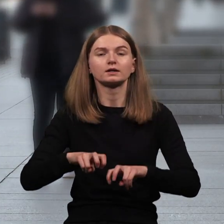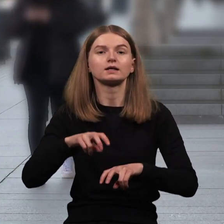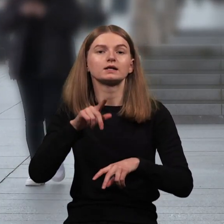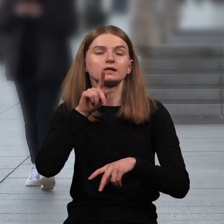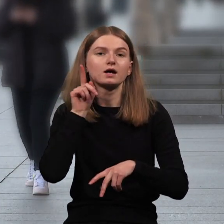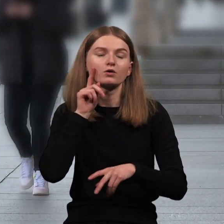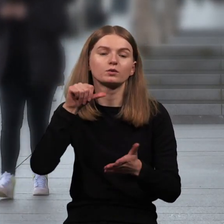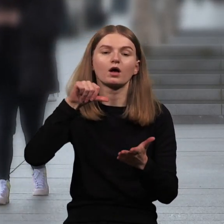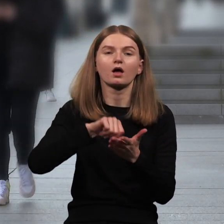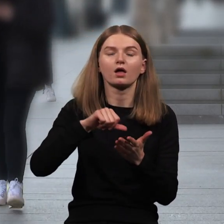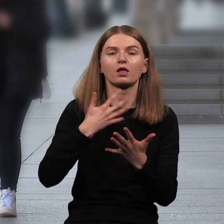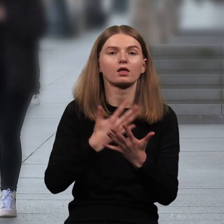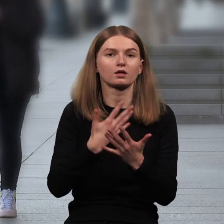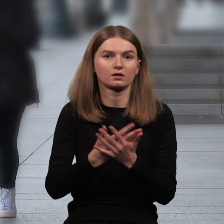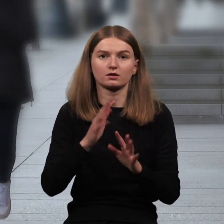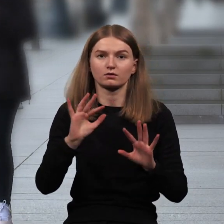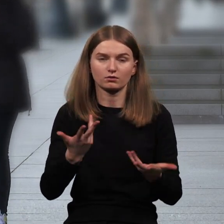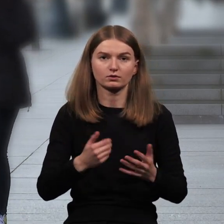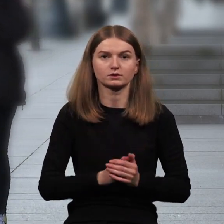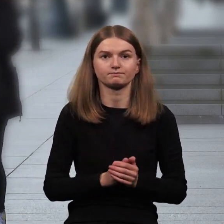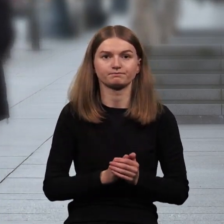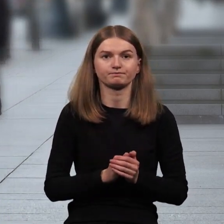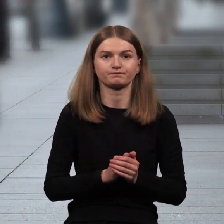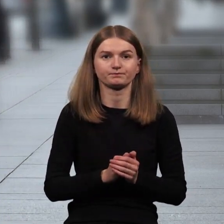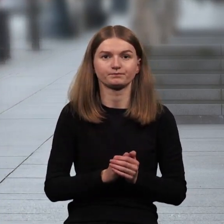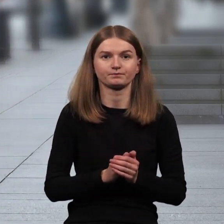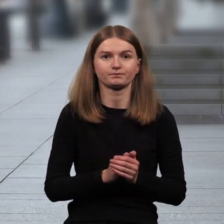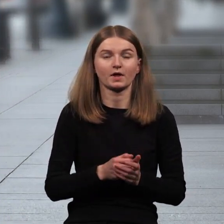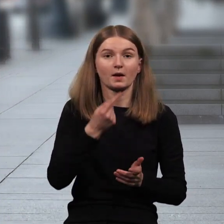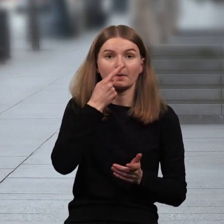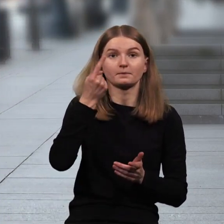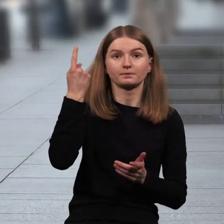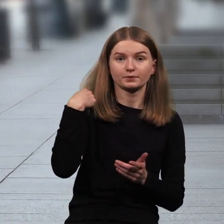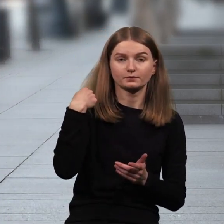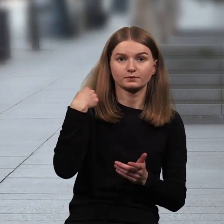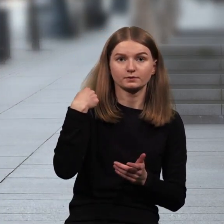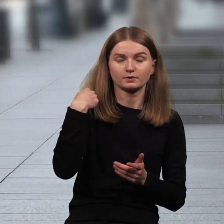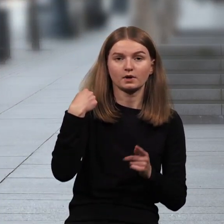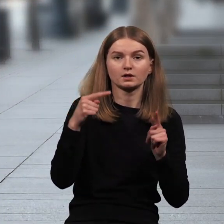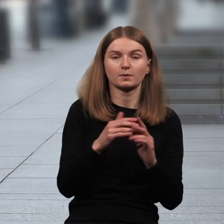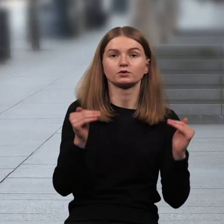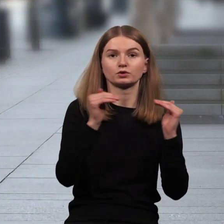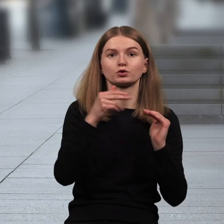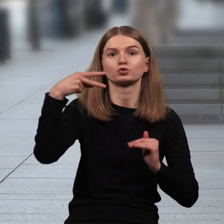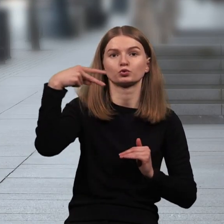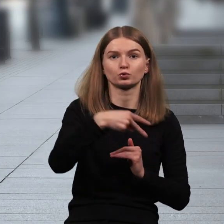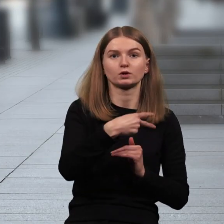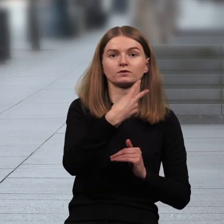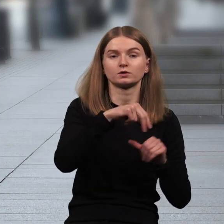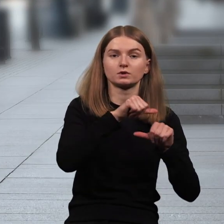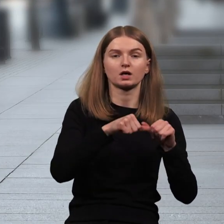duomenėmis, politinio pilietinio aktyvumo lygis tarp jaunimo pernai, lyginant su 2020 metais,